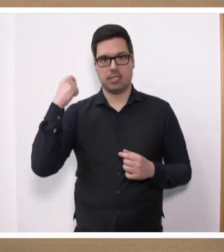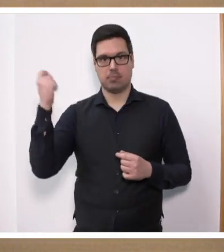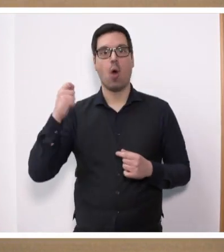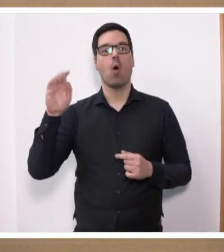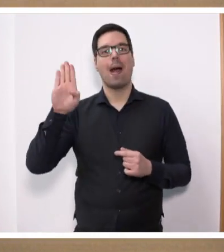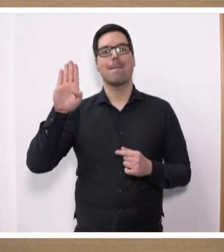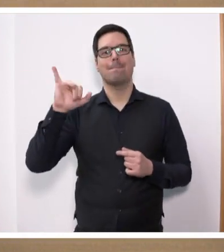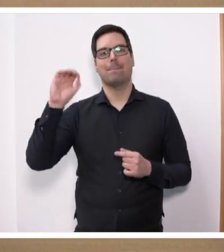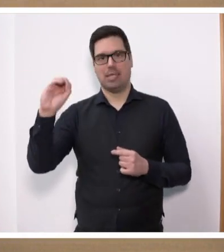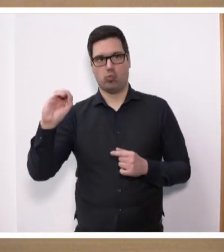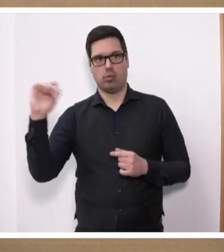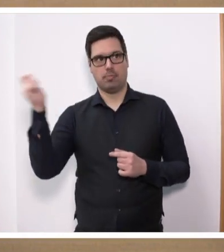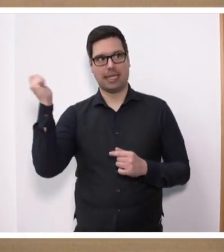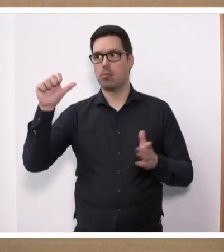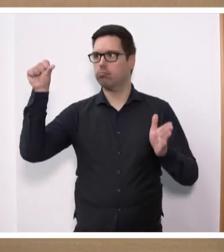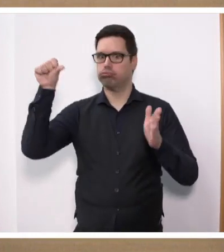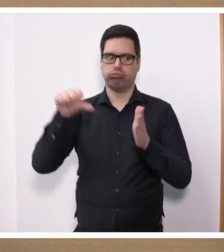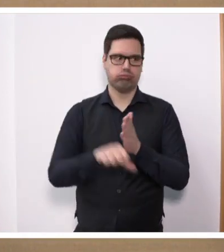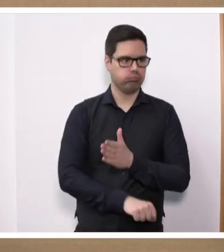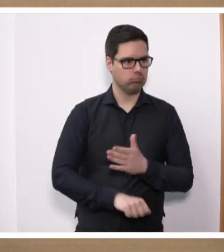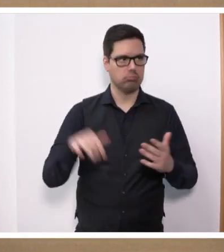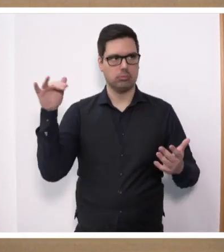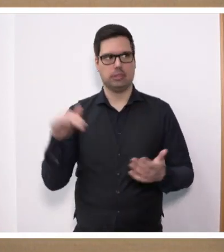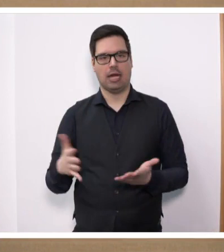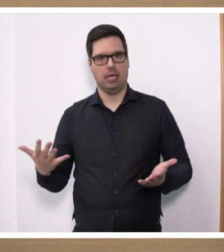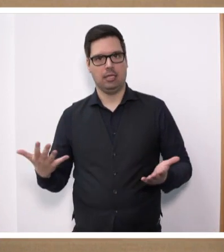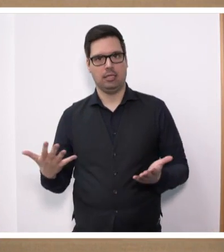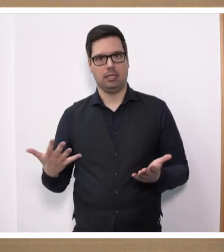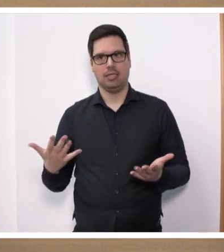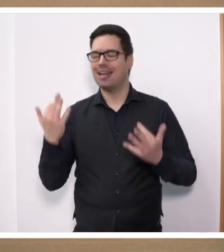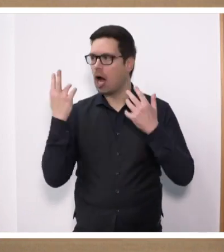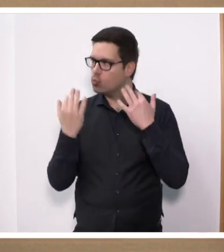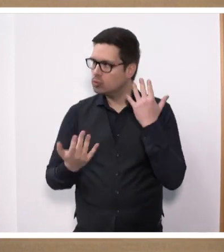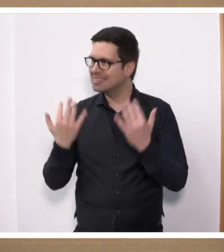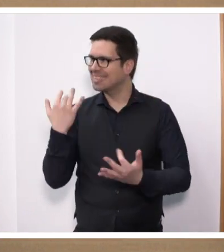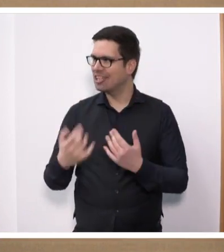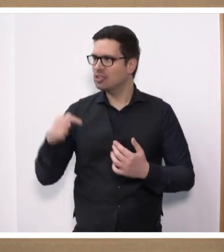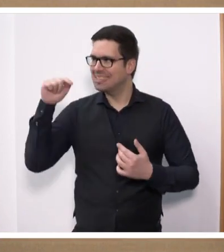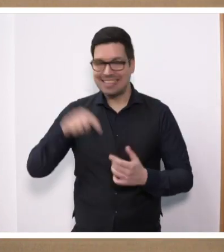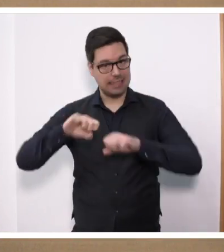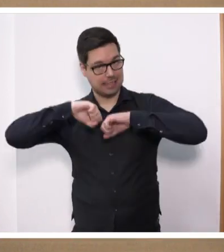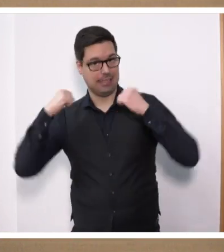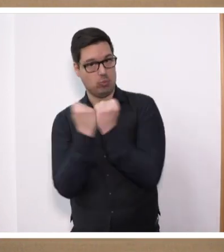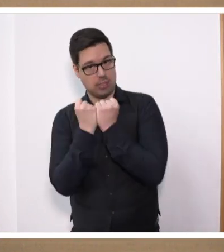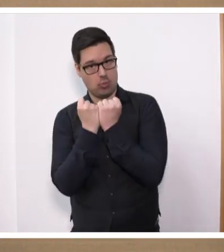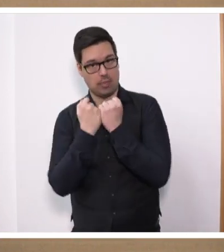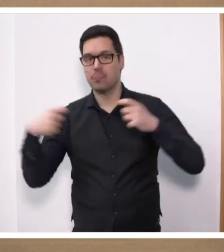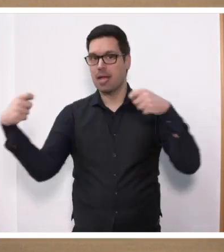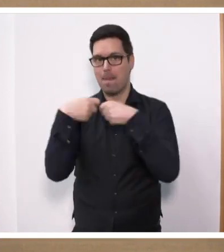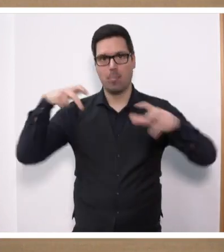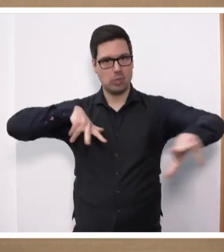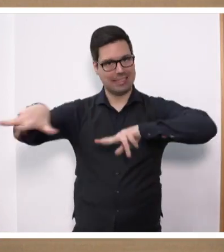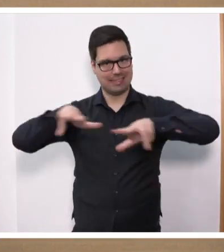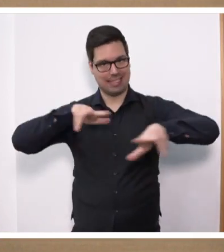der Biobetriebe, deutlich rückläufig. Ausgerechnet in dieser Situation entscheidet dann die Bundesregierung, die